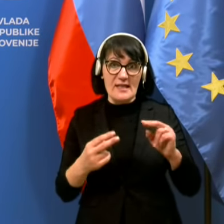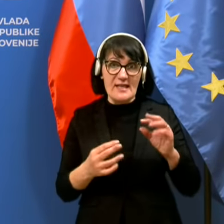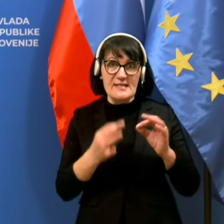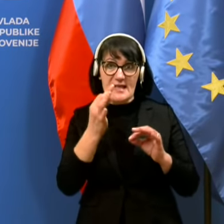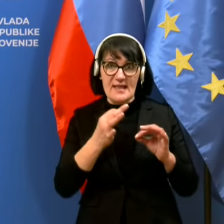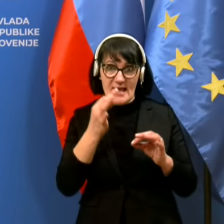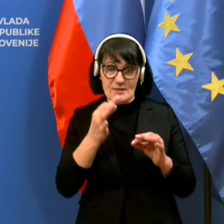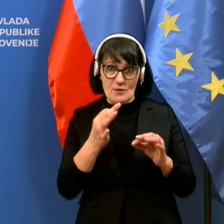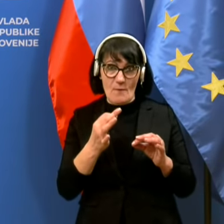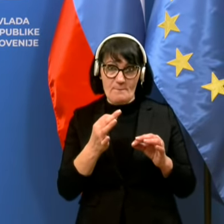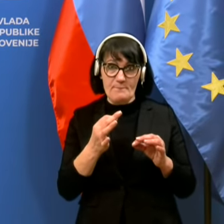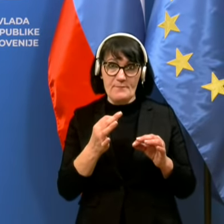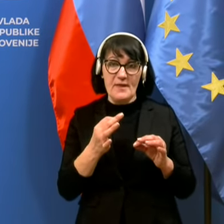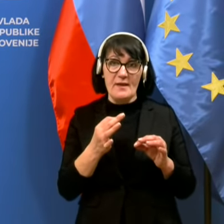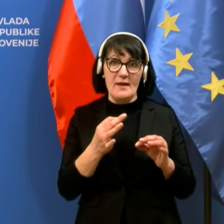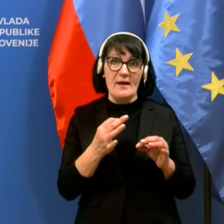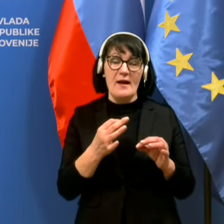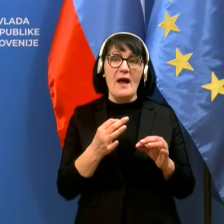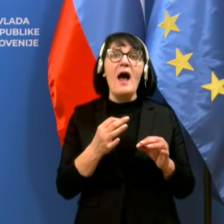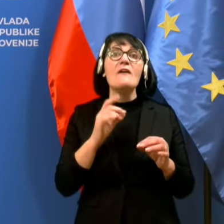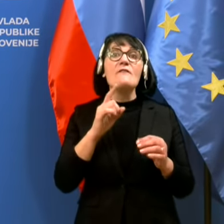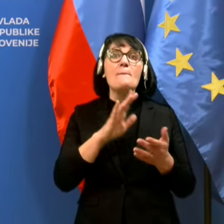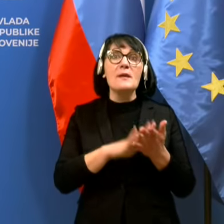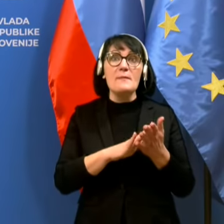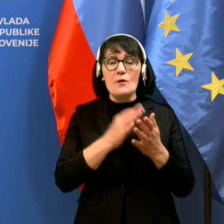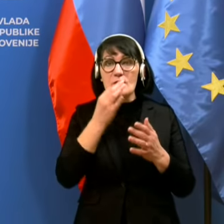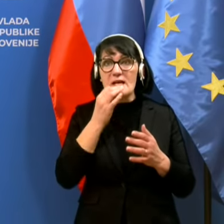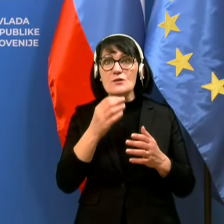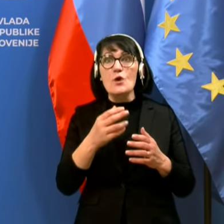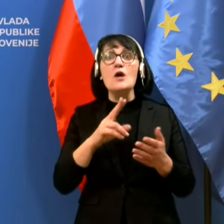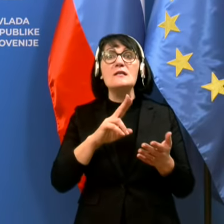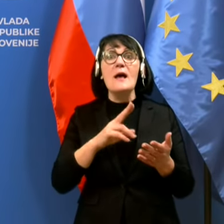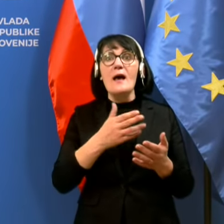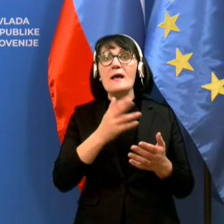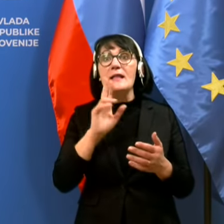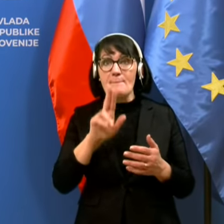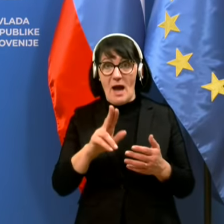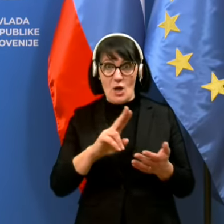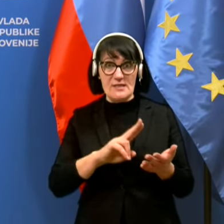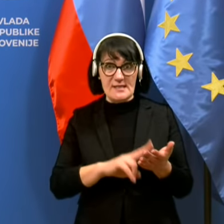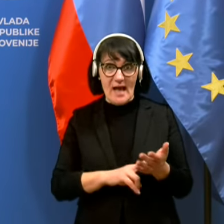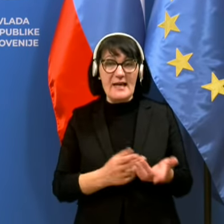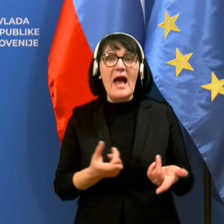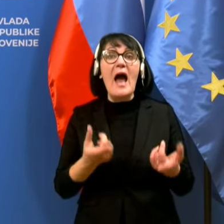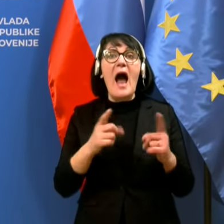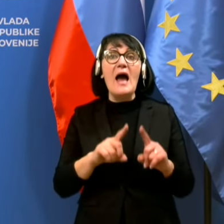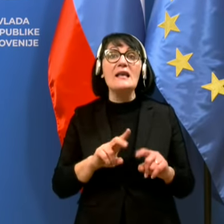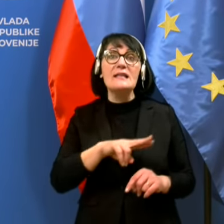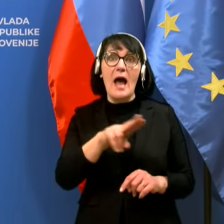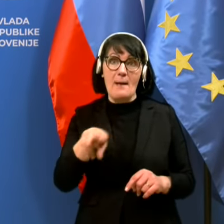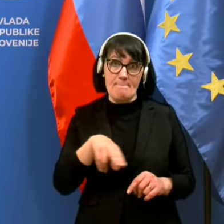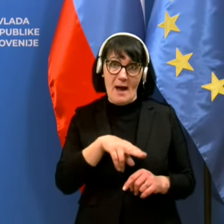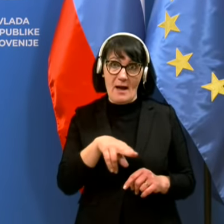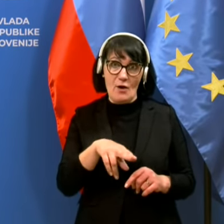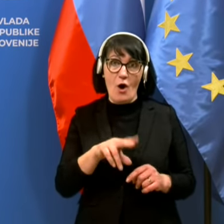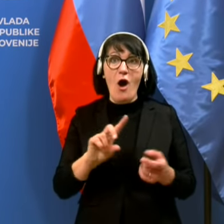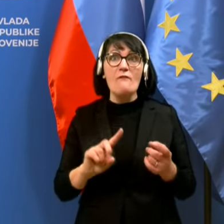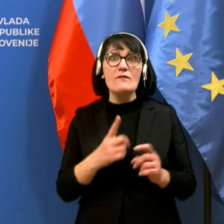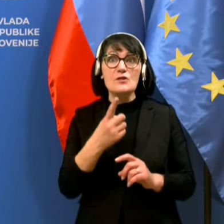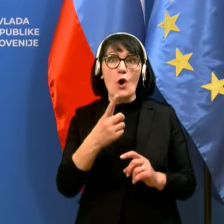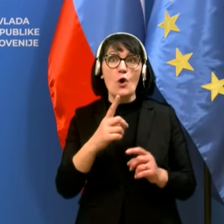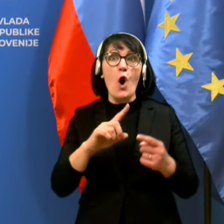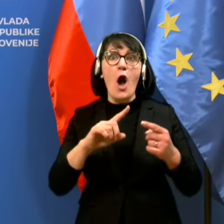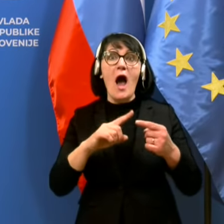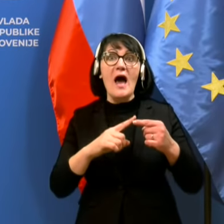antigenskim testom, v primeru, da so simptomatične, ali da imajo, ali da so visokorizični